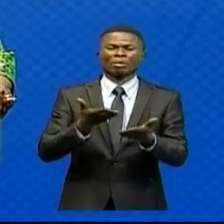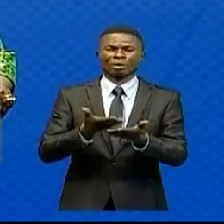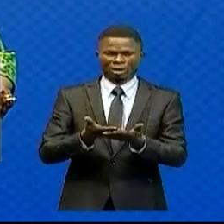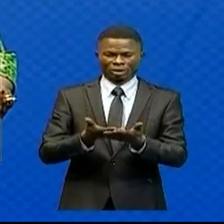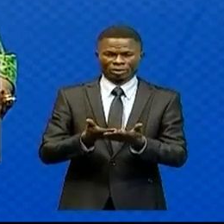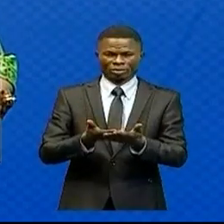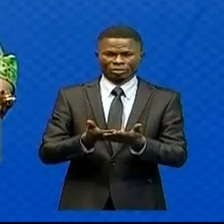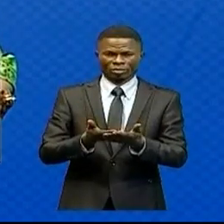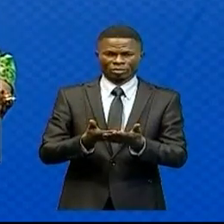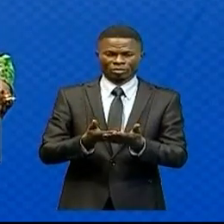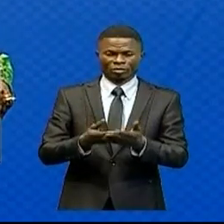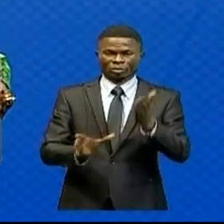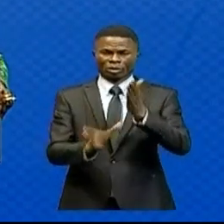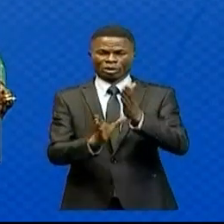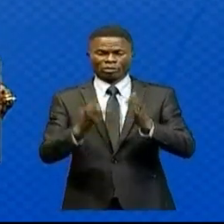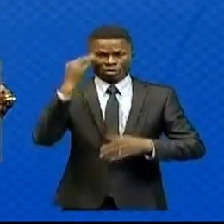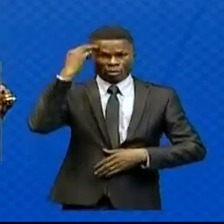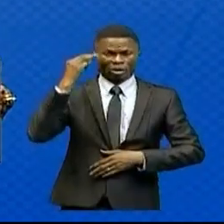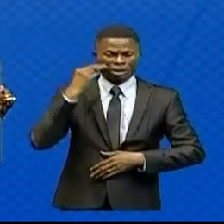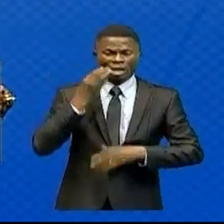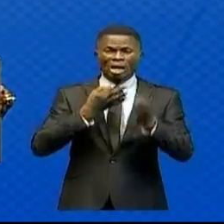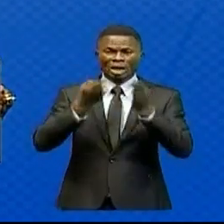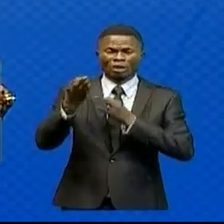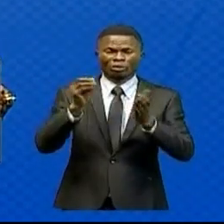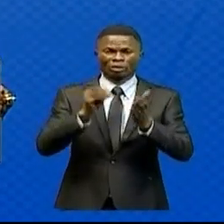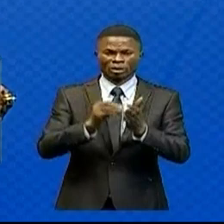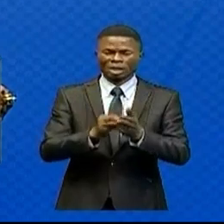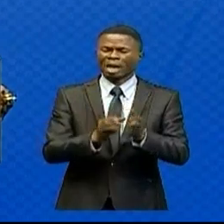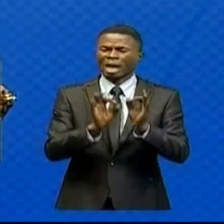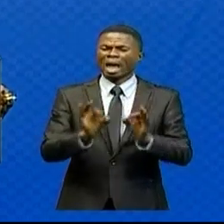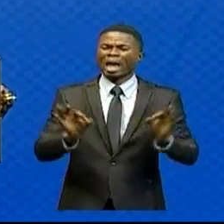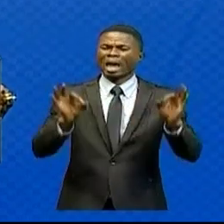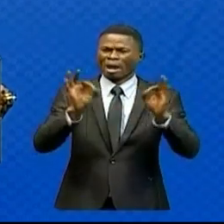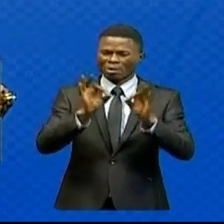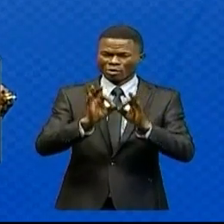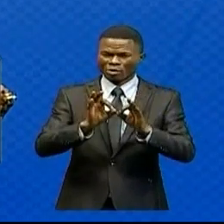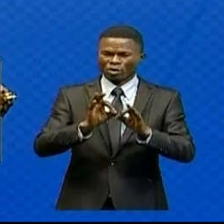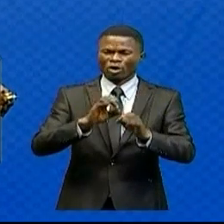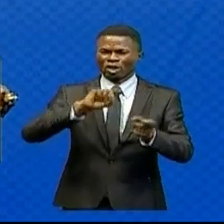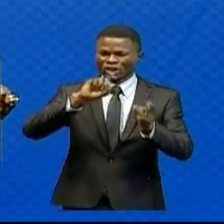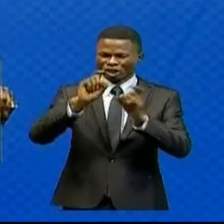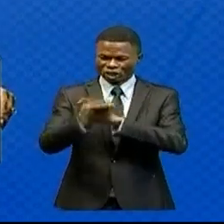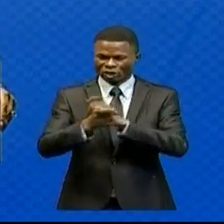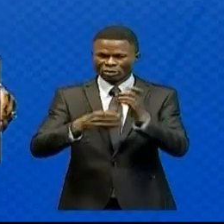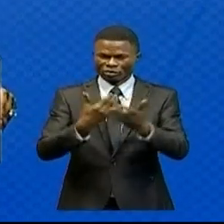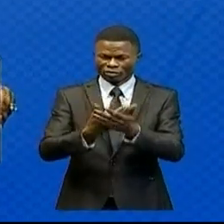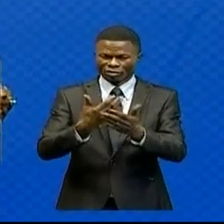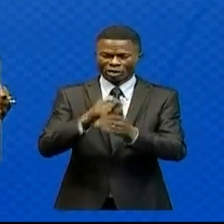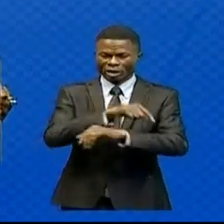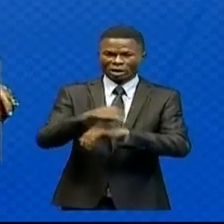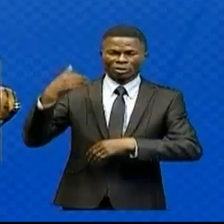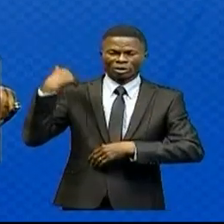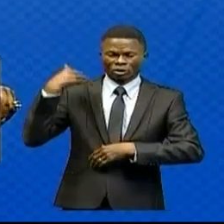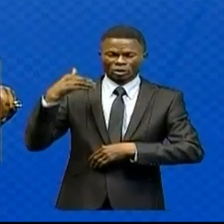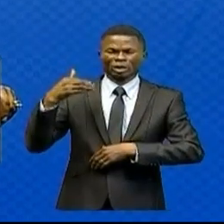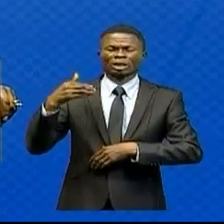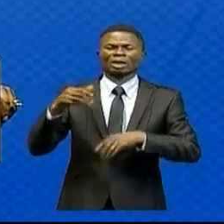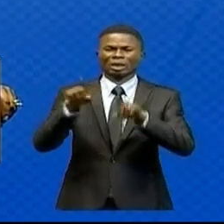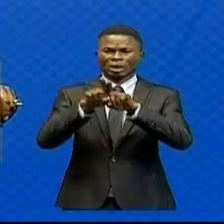La vice-première ministre a souligné la nécessité d'entreprendre des réformes institutionnelles et légales